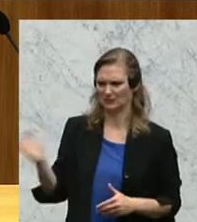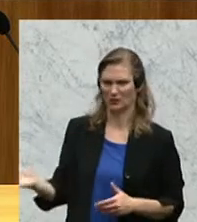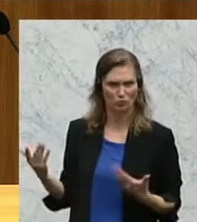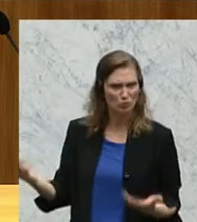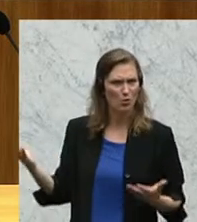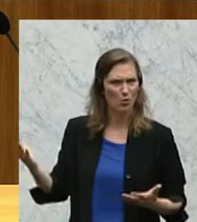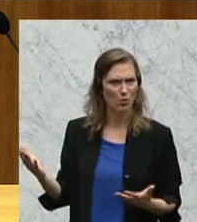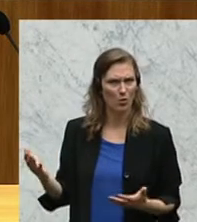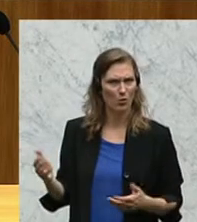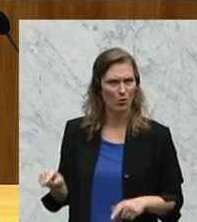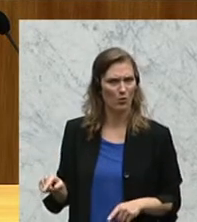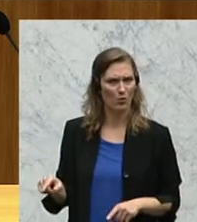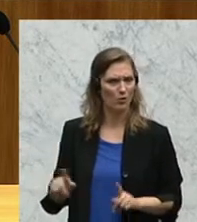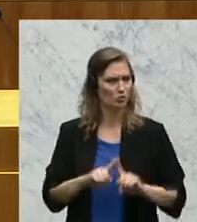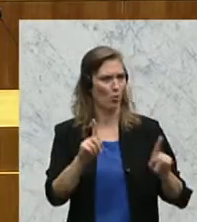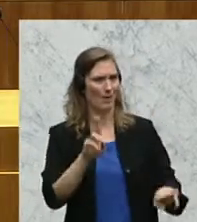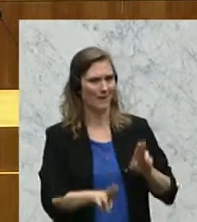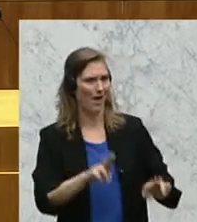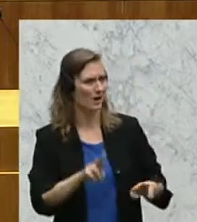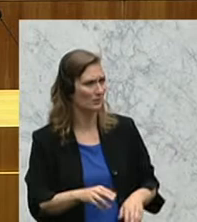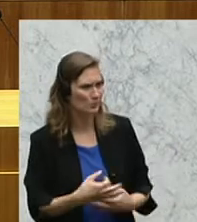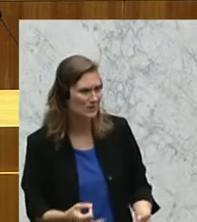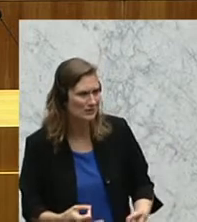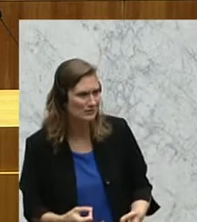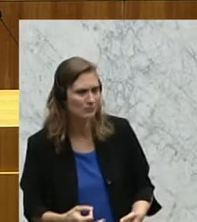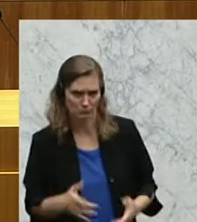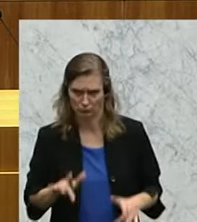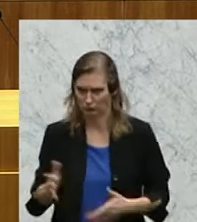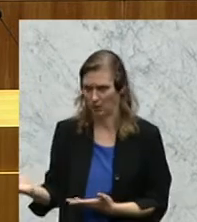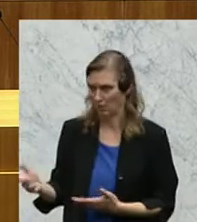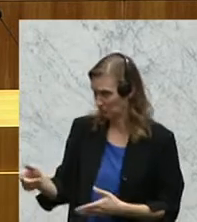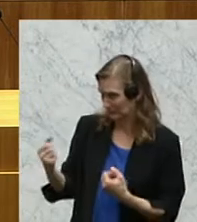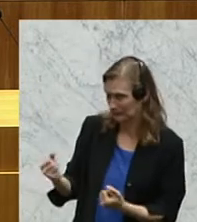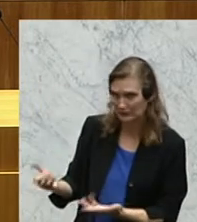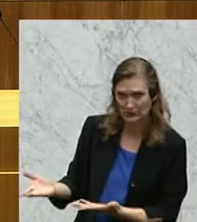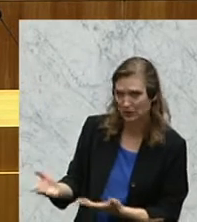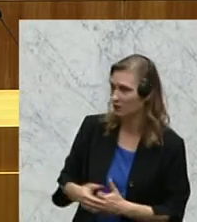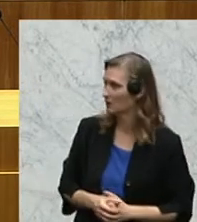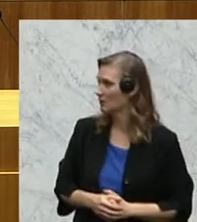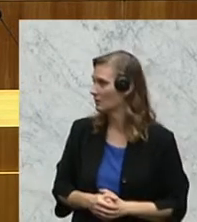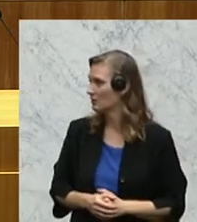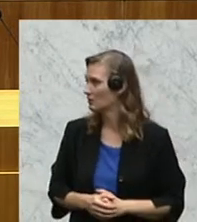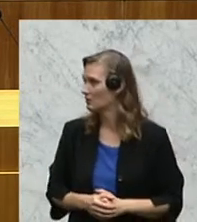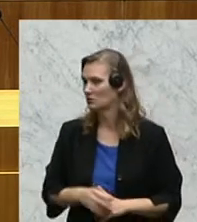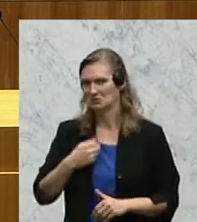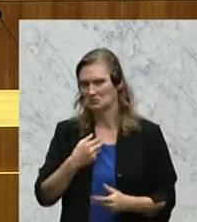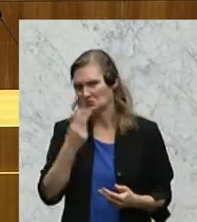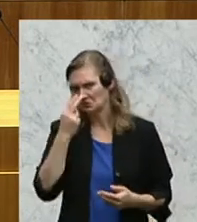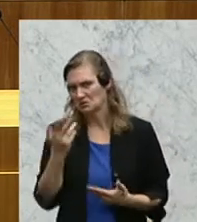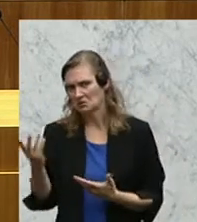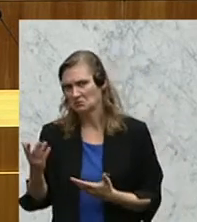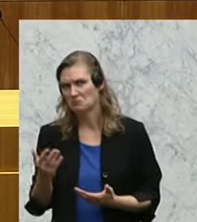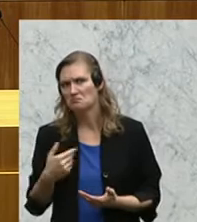sagen Sie, ist keine Sonderbehandlung von politischen Parteien? Sind Sie sich da sicher? Da hätte ich mir von Ihnen einen